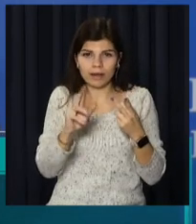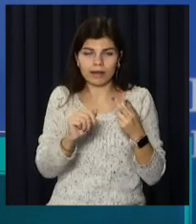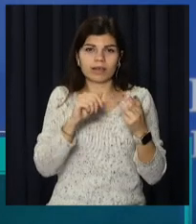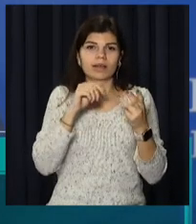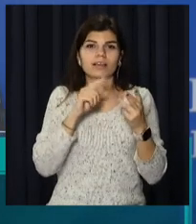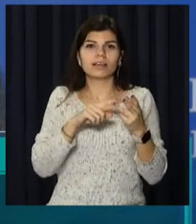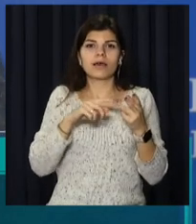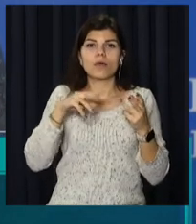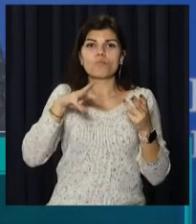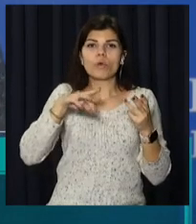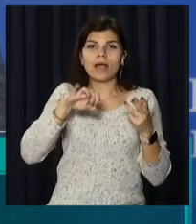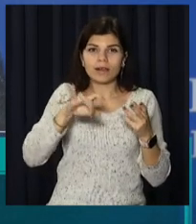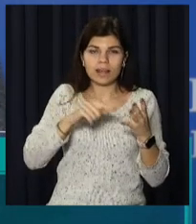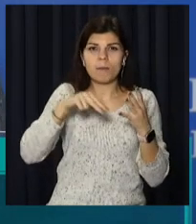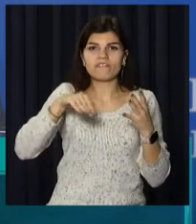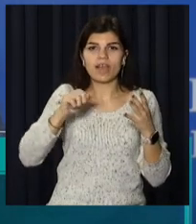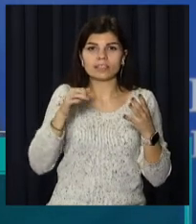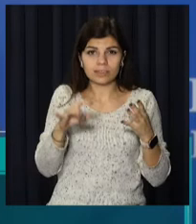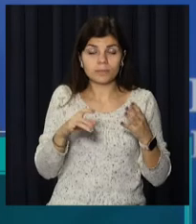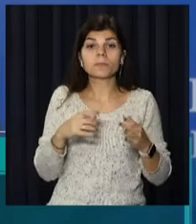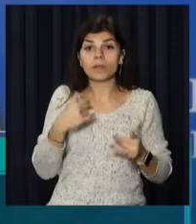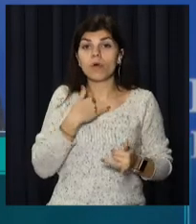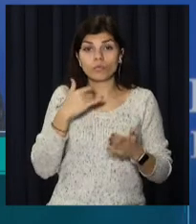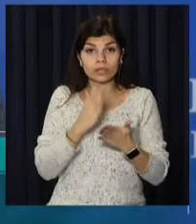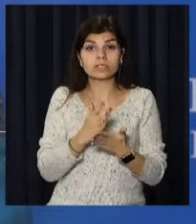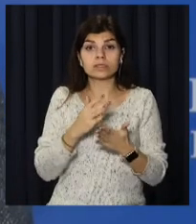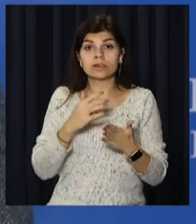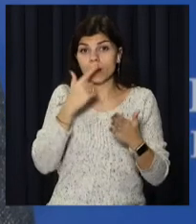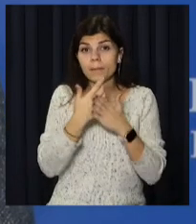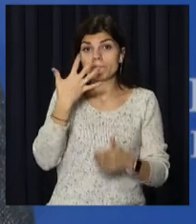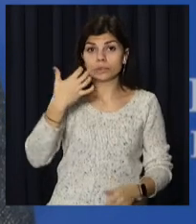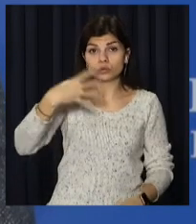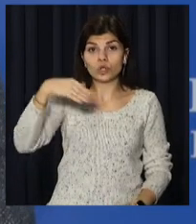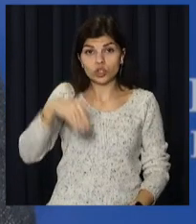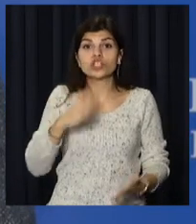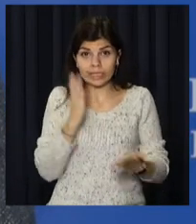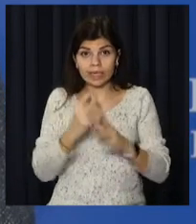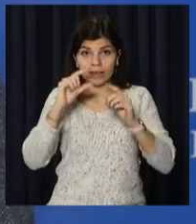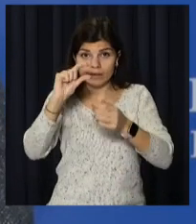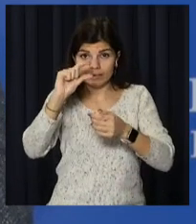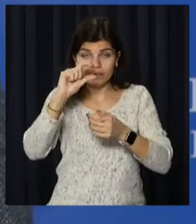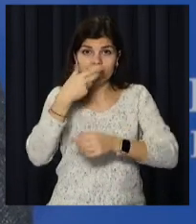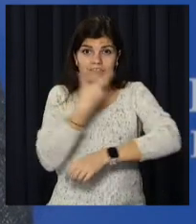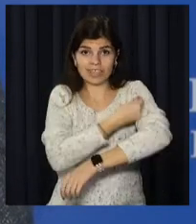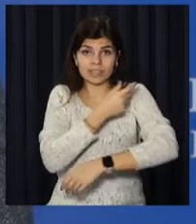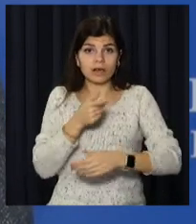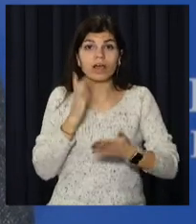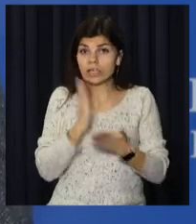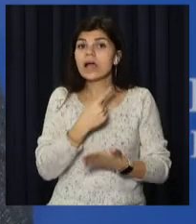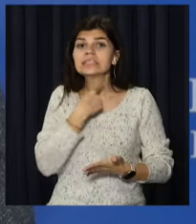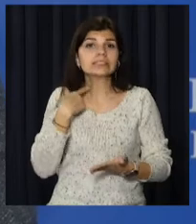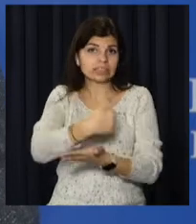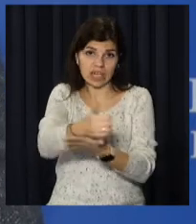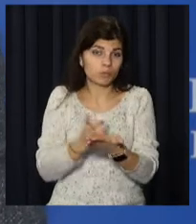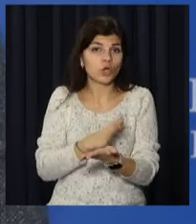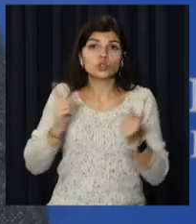Модерна. Наразі в області маємо близько 540 тисяч доз вакцин. Тобто вакцинами повністю забезпечені